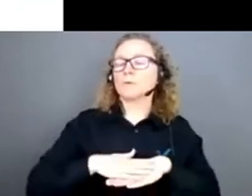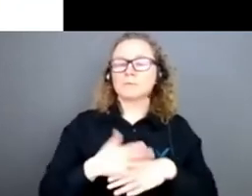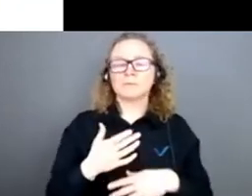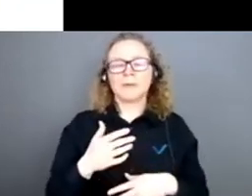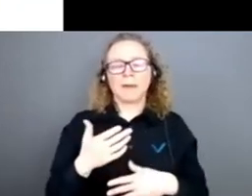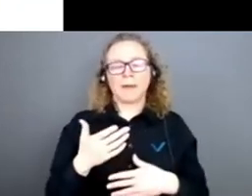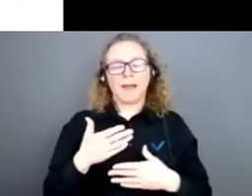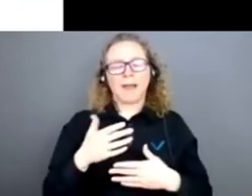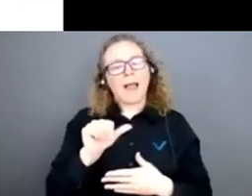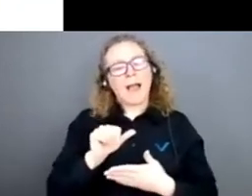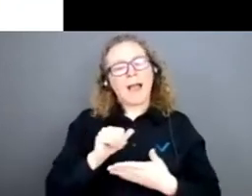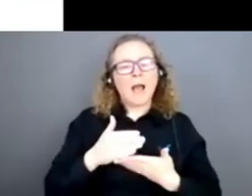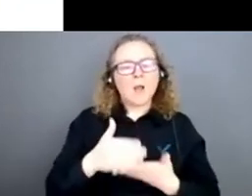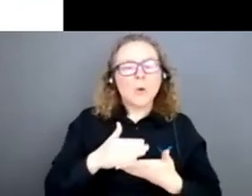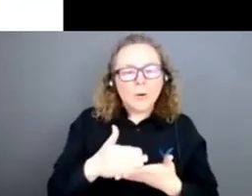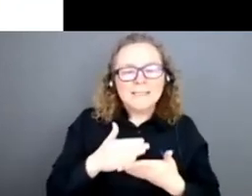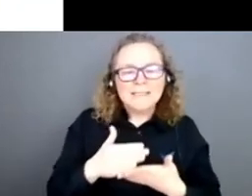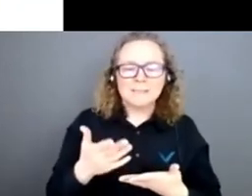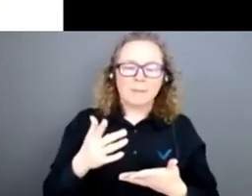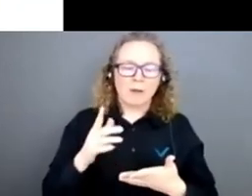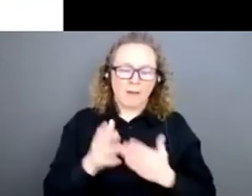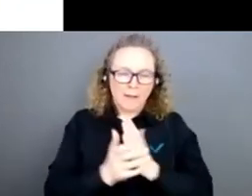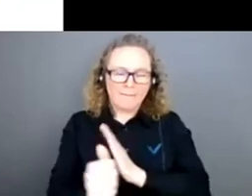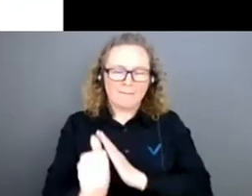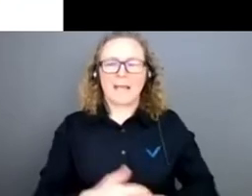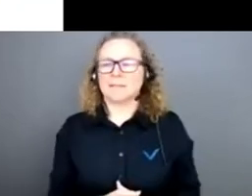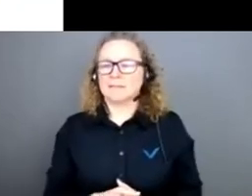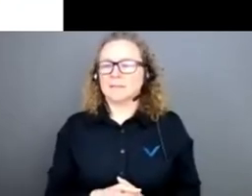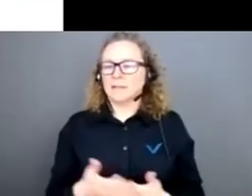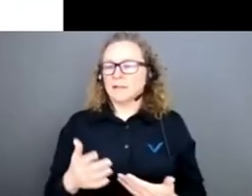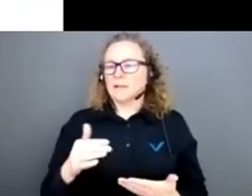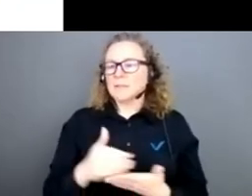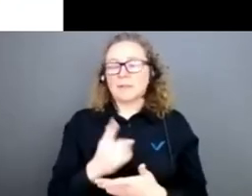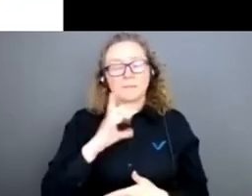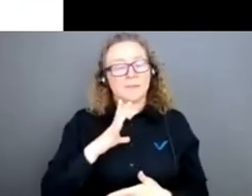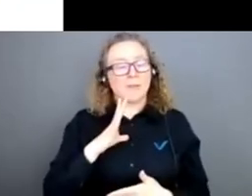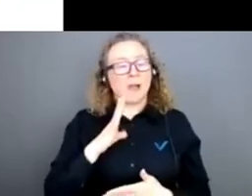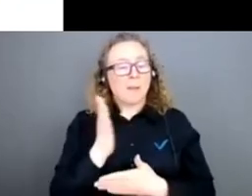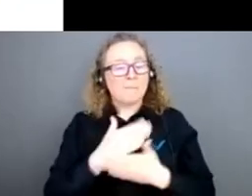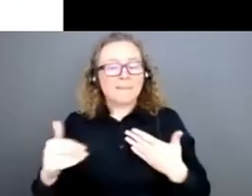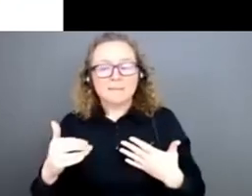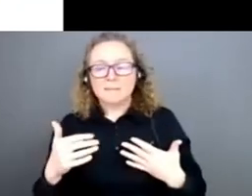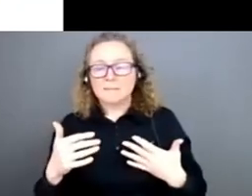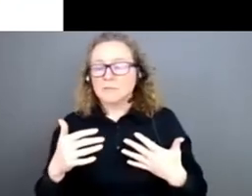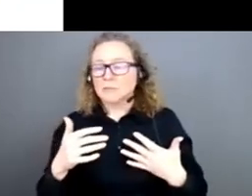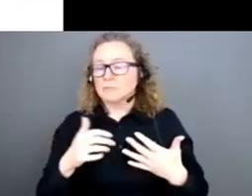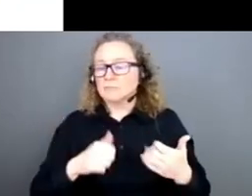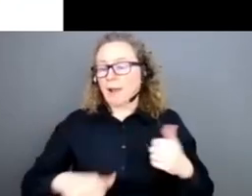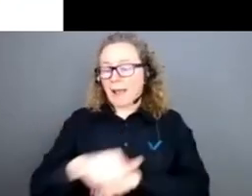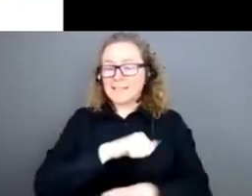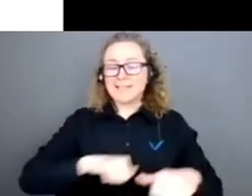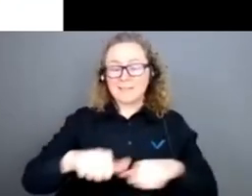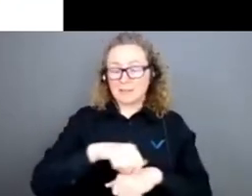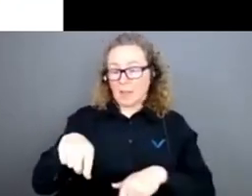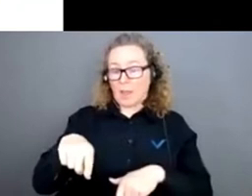efficace, entrée qui existe évidemment parce qu'une partie de l'activité de ce mouvement